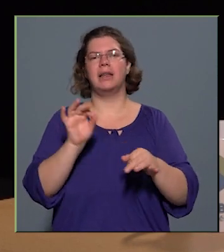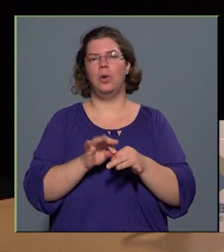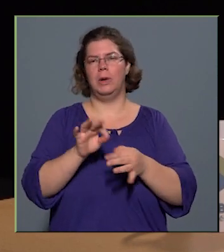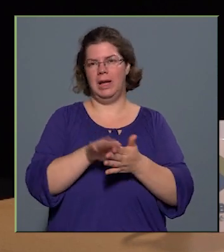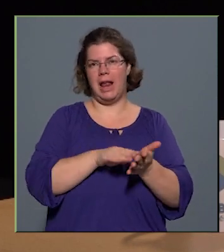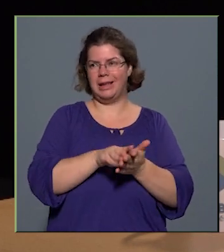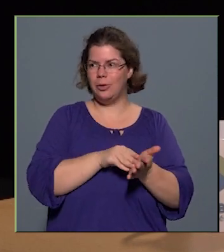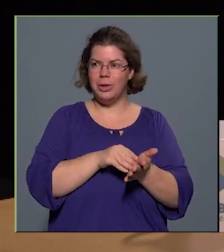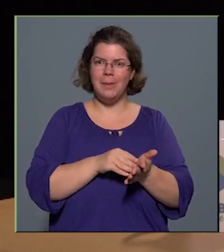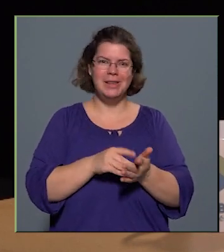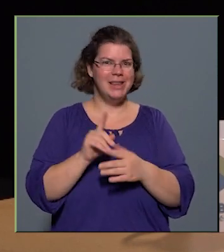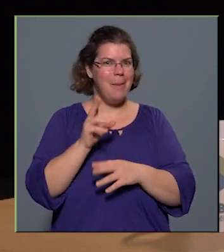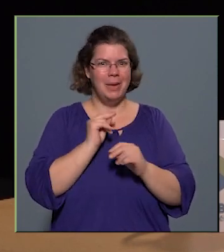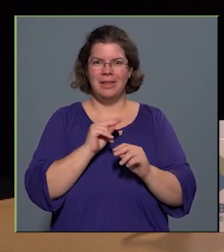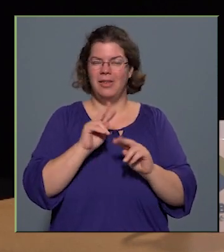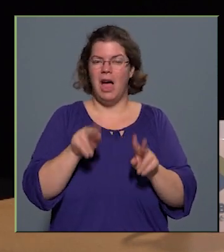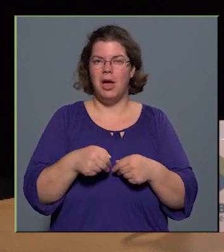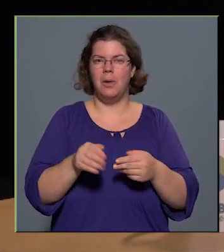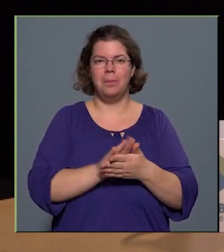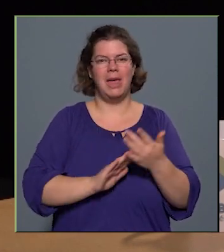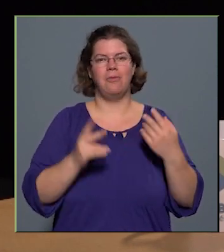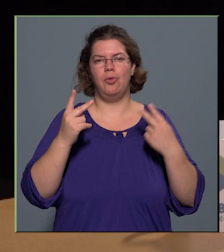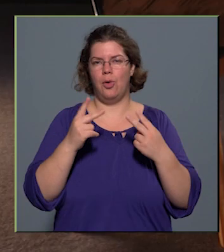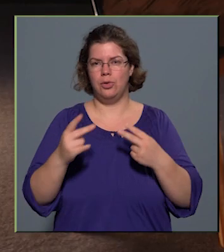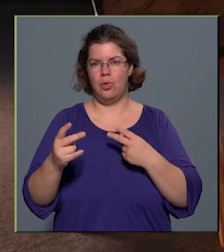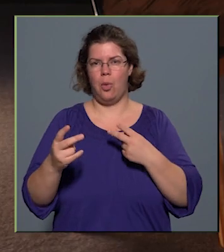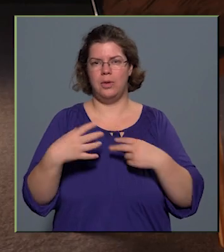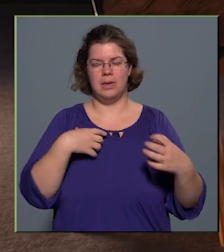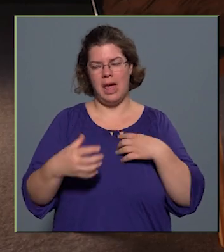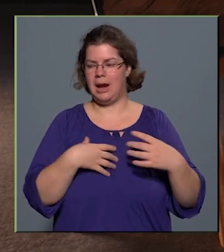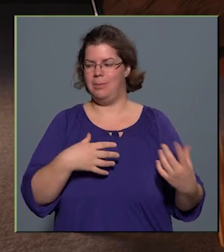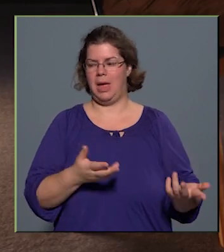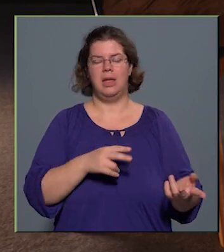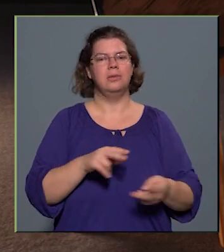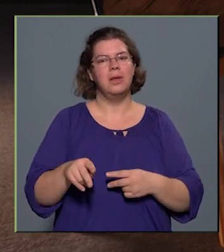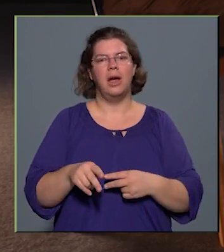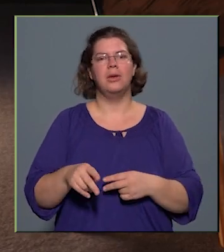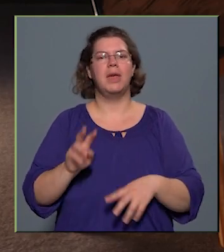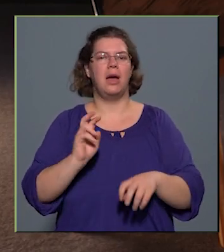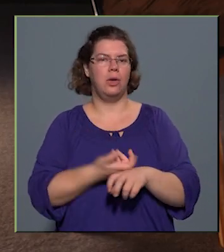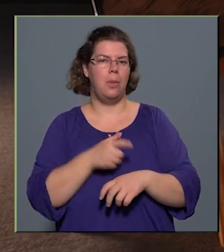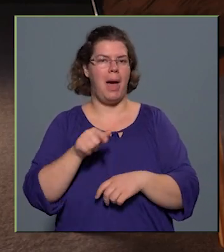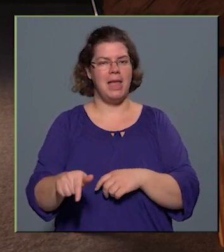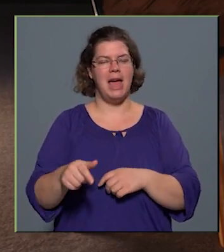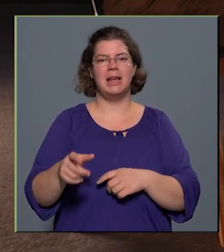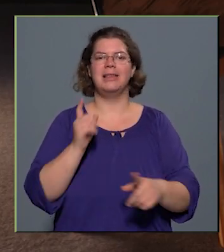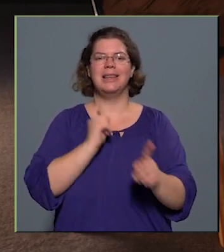gyűjtemény, nem beszélve arra, hogy milyen fontos szerepet tölt be, kőbányán az identitás nevelésben,